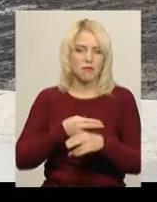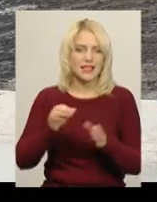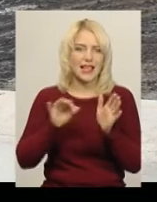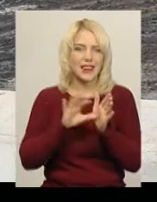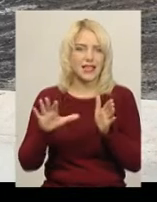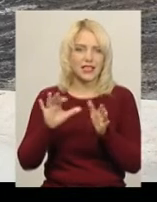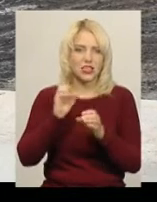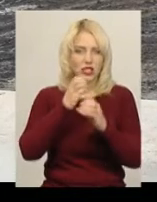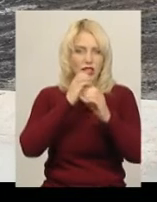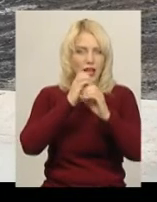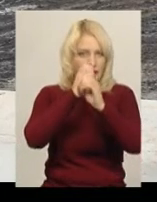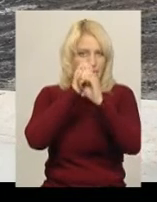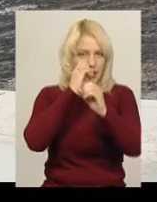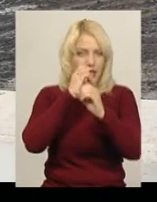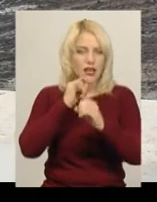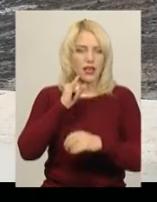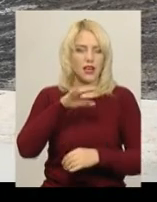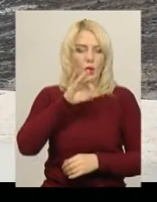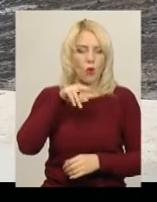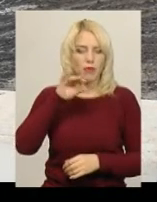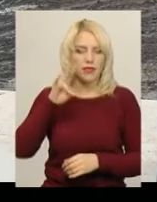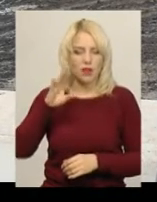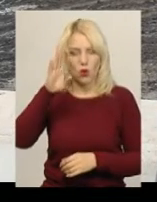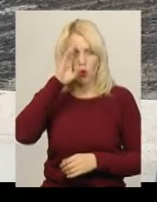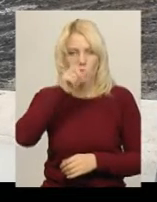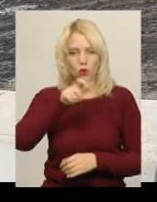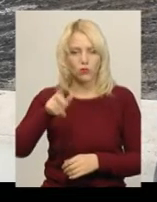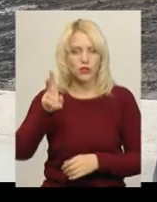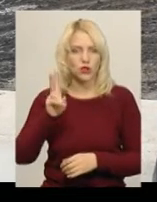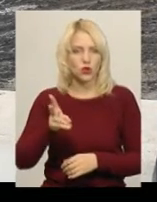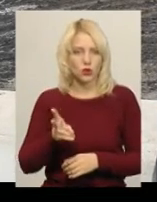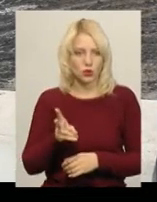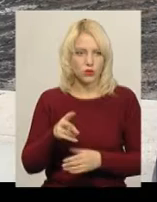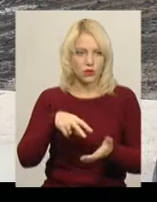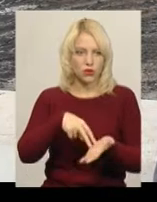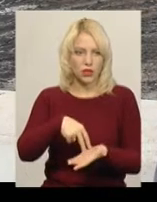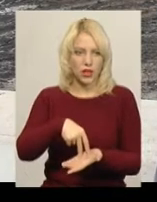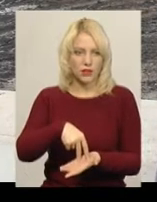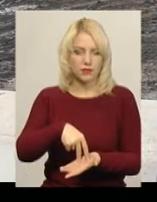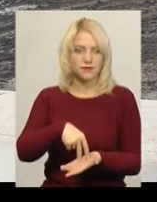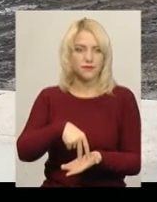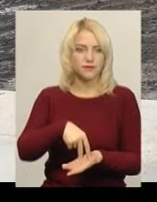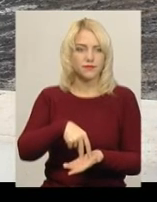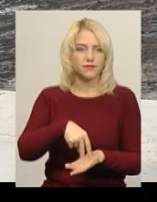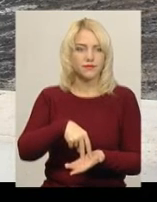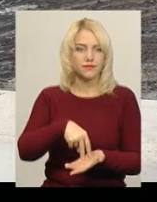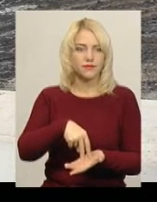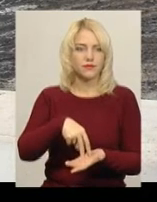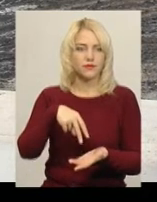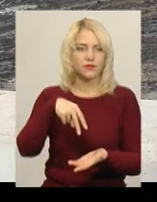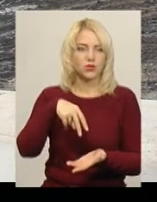пристроїв І клас «Опен» – це хлопці, у яких стоять доволі